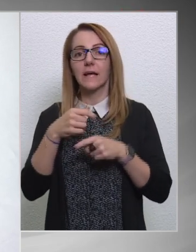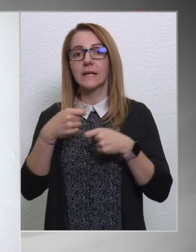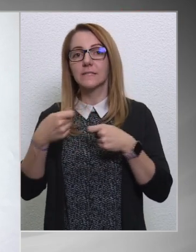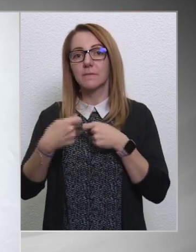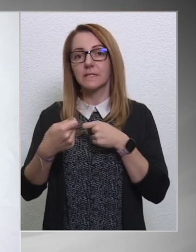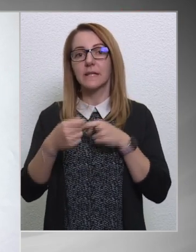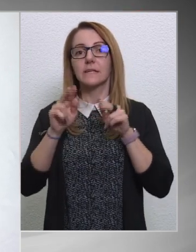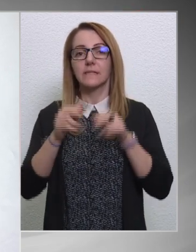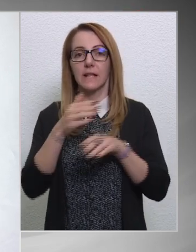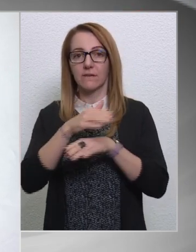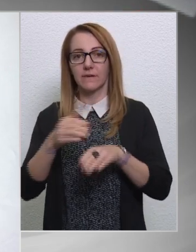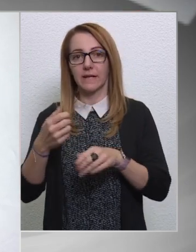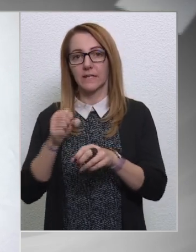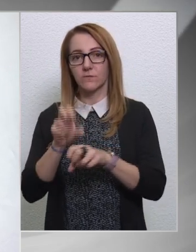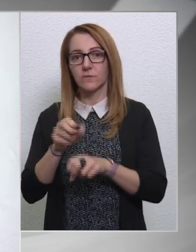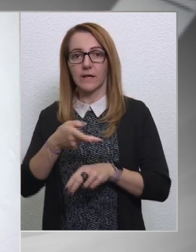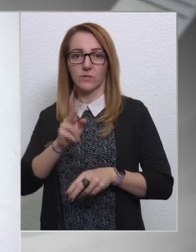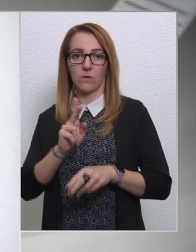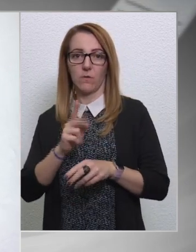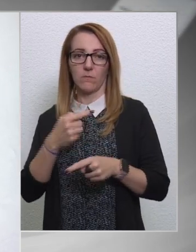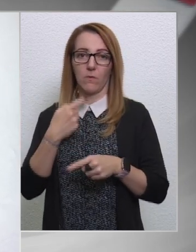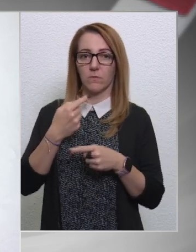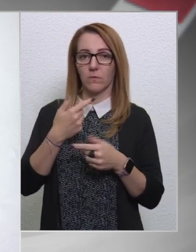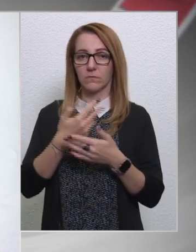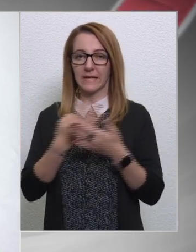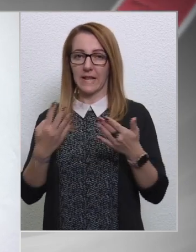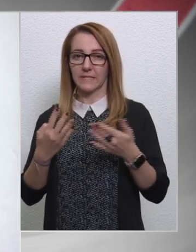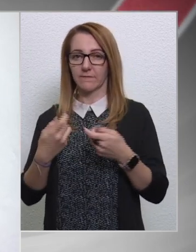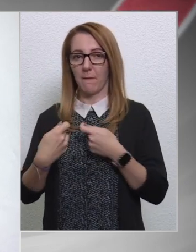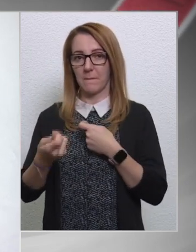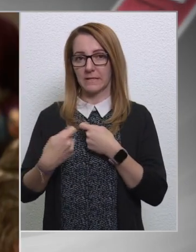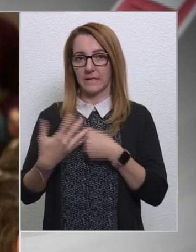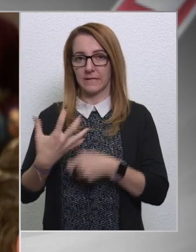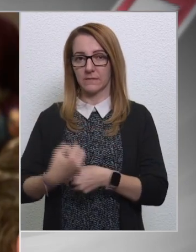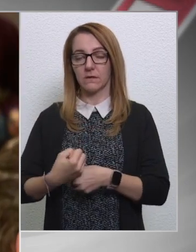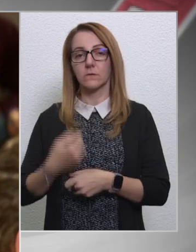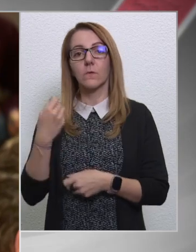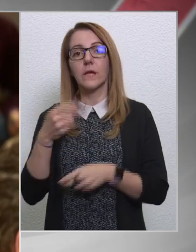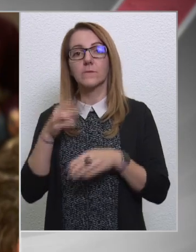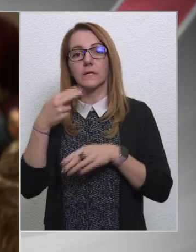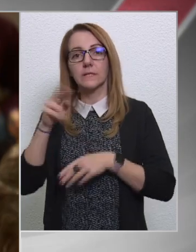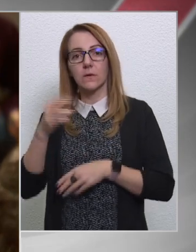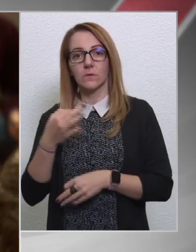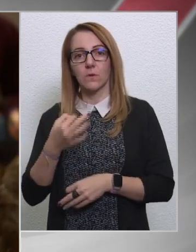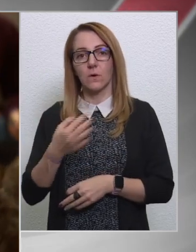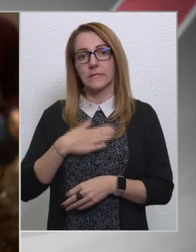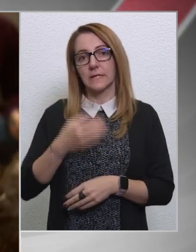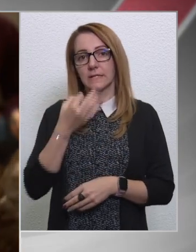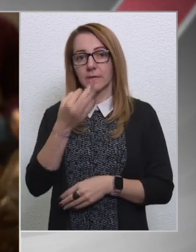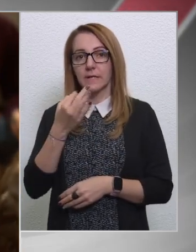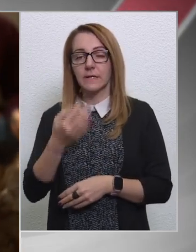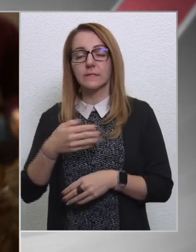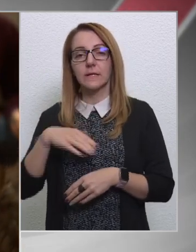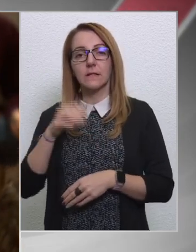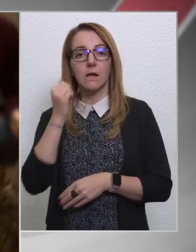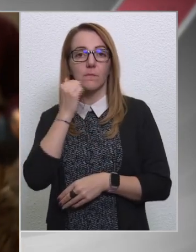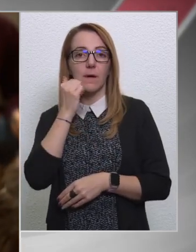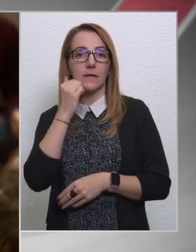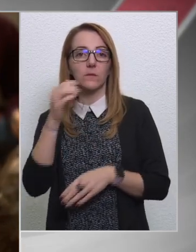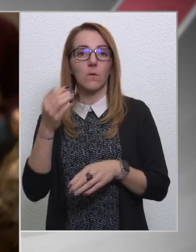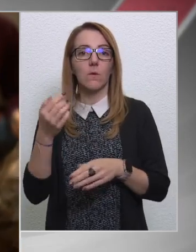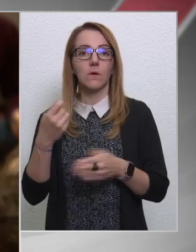vége lesz a futásnak, akkor mondjuk 90 méternél tartunk. A gulyás miniszterelől túlkép kérdezném, hogy Nagymárton